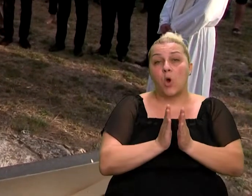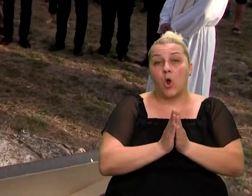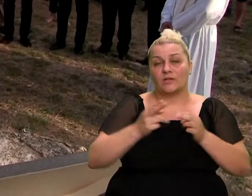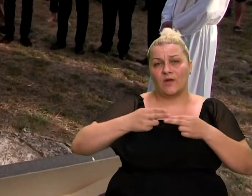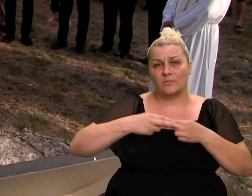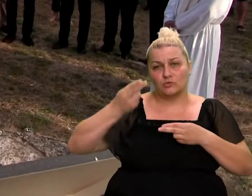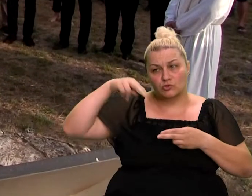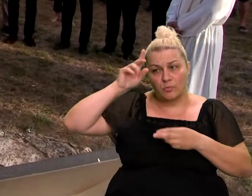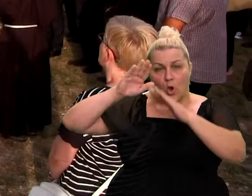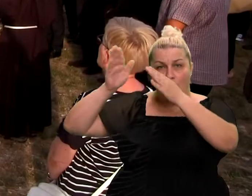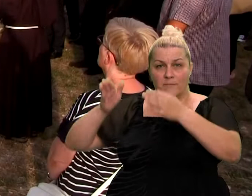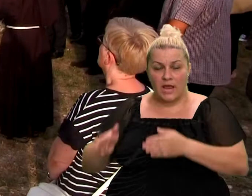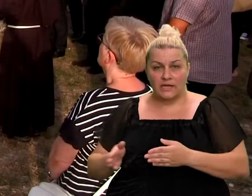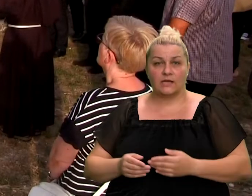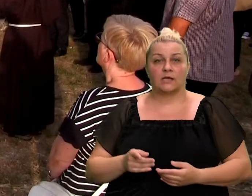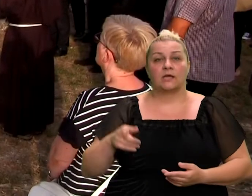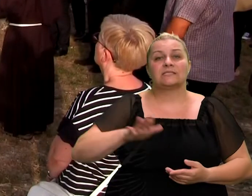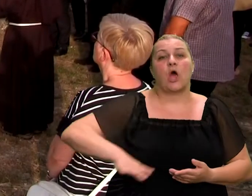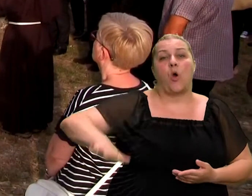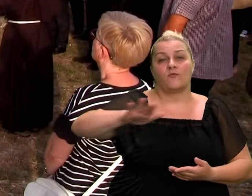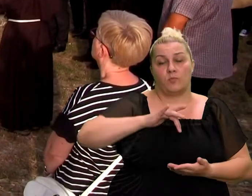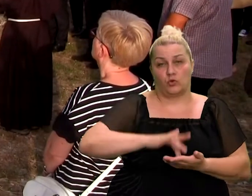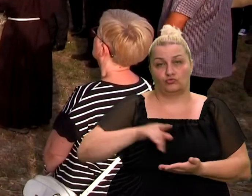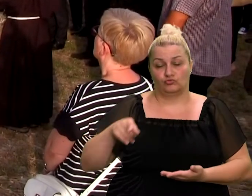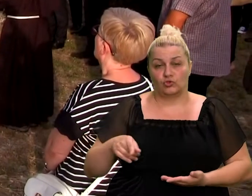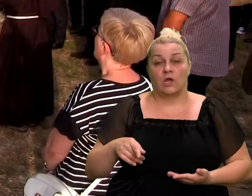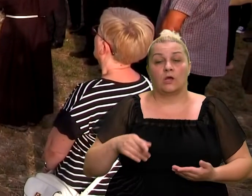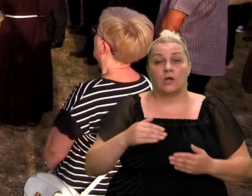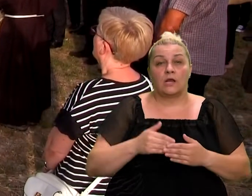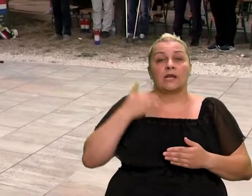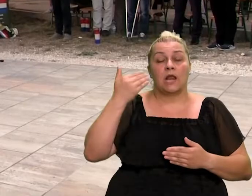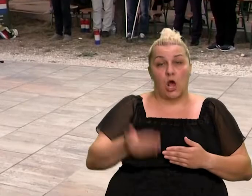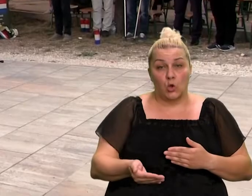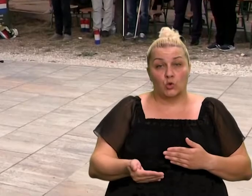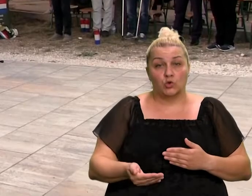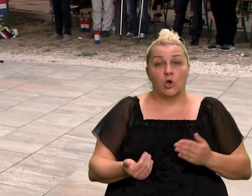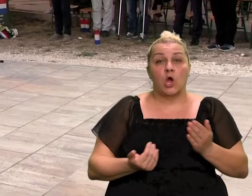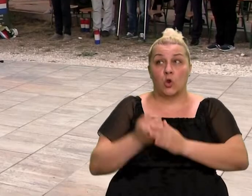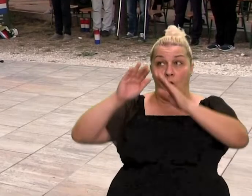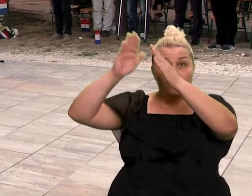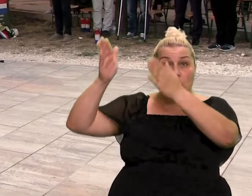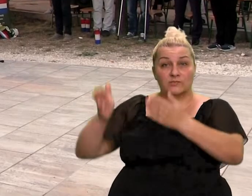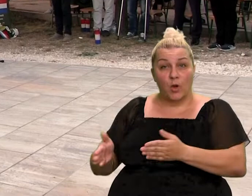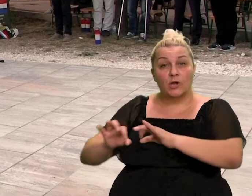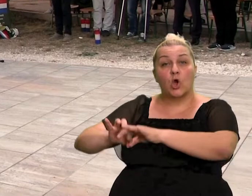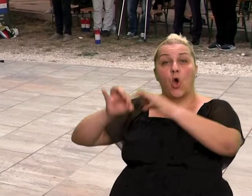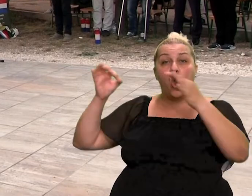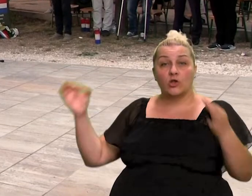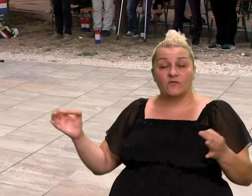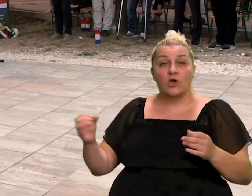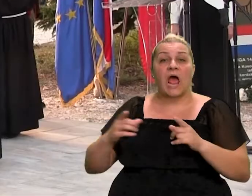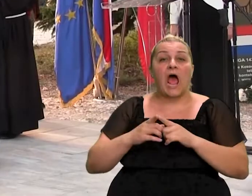greha pre spomenikom za duše poginili hrvatske branitelja sa ovog područja. Nakon toga, grandiozno novo spomen obiljež je svećanoj otkrio